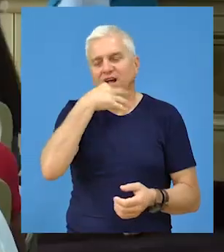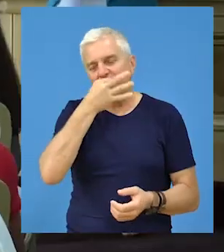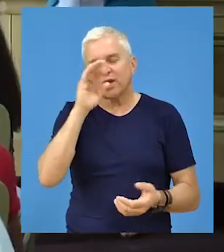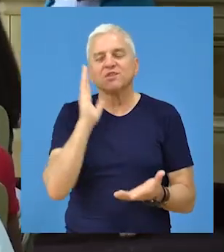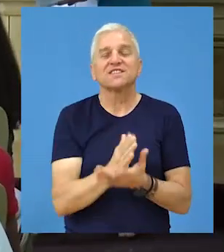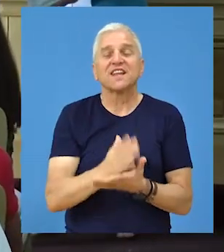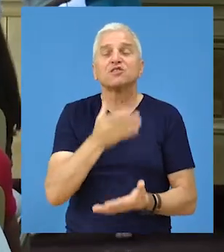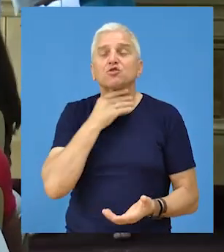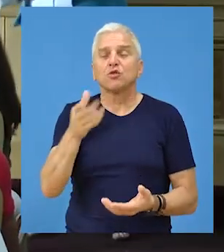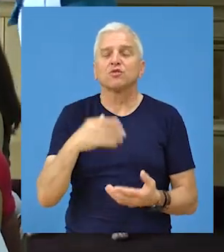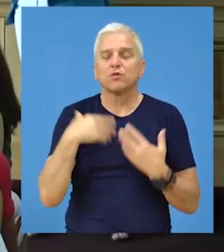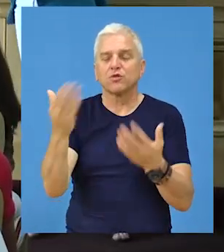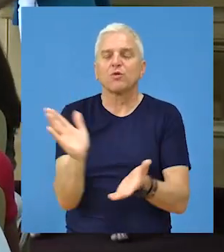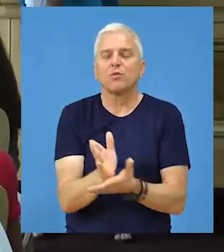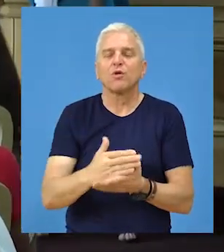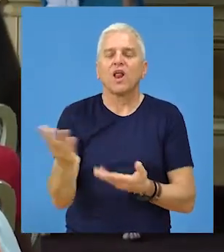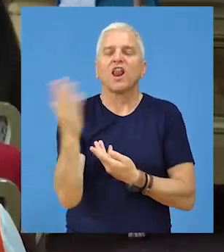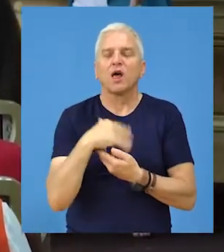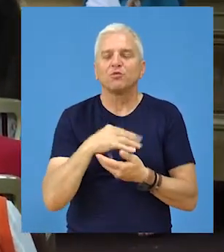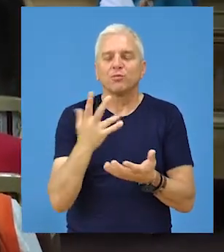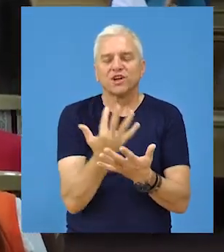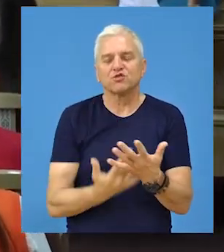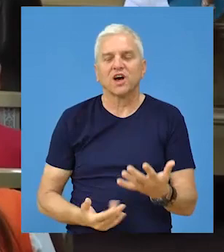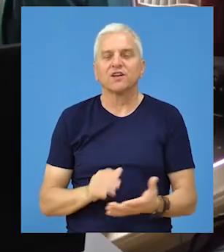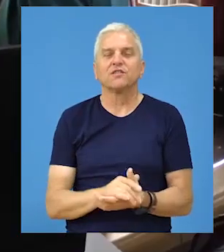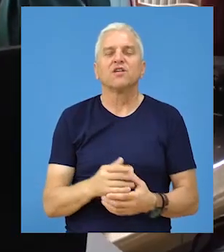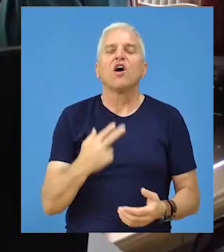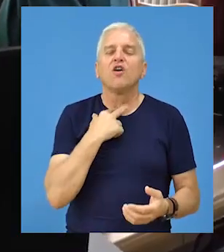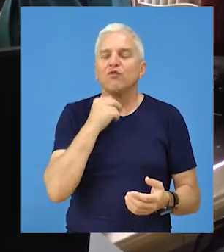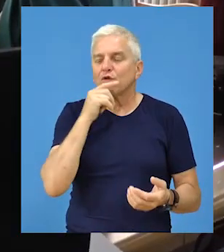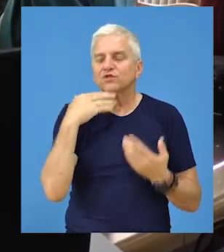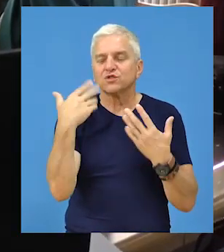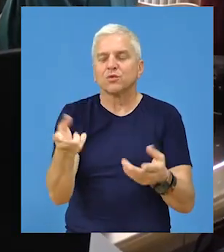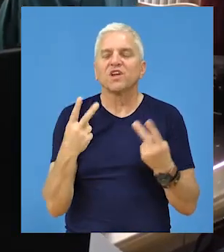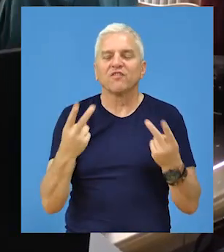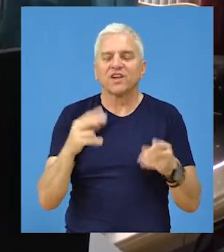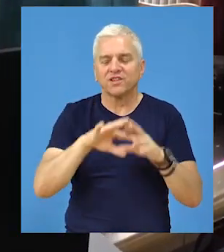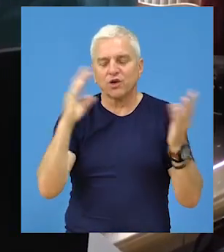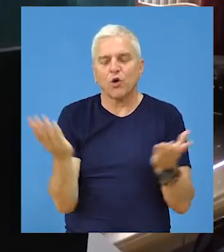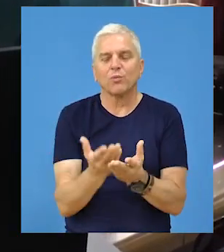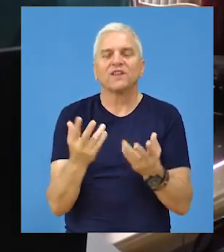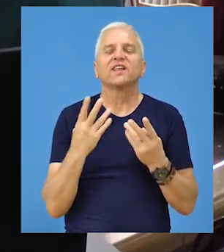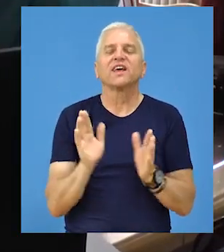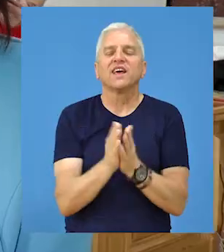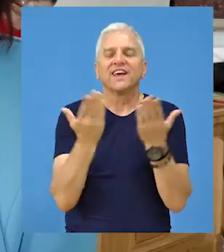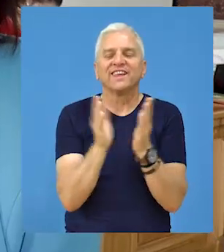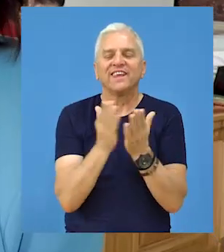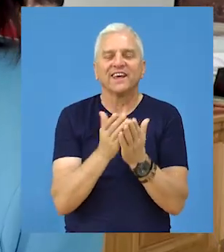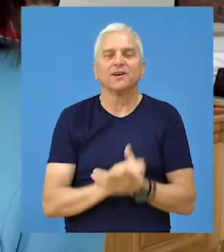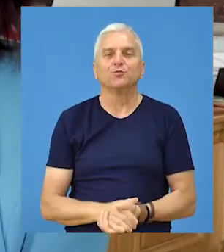generacije srednjih škola na poklon dobilo laptop računare. Vukovci su dobili vredne komplete knjiga.